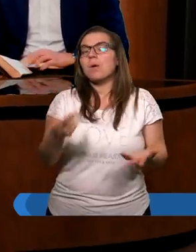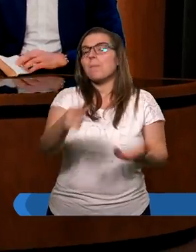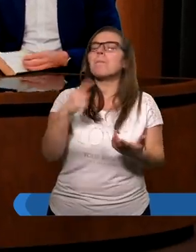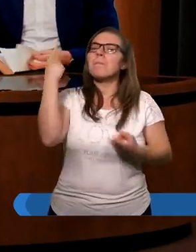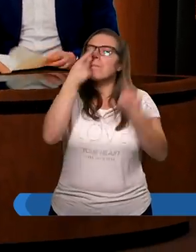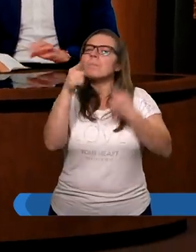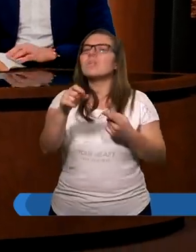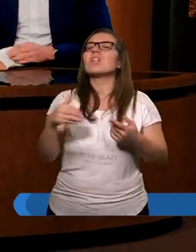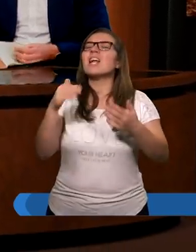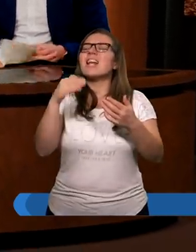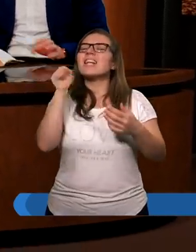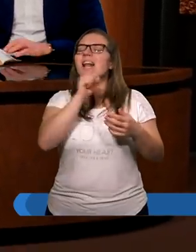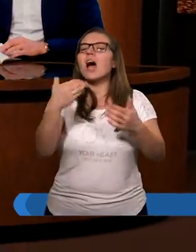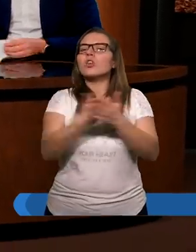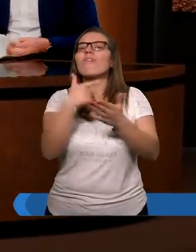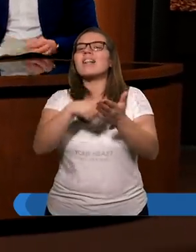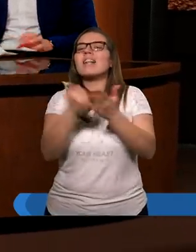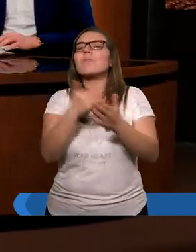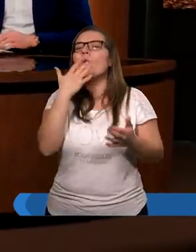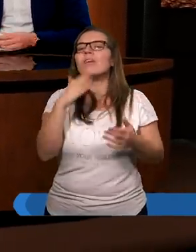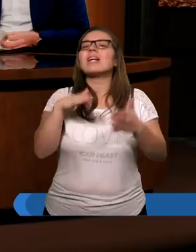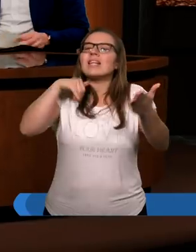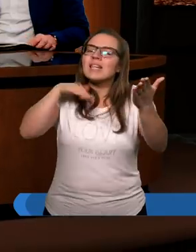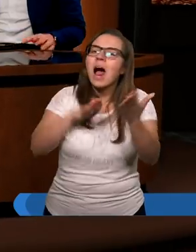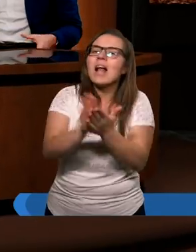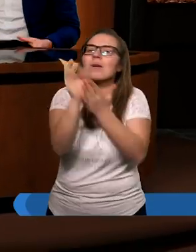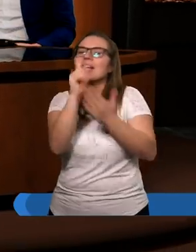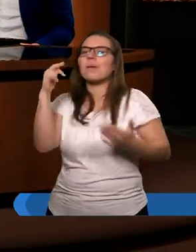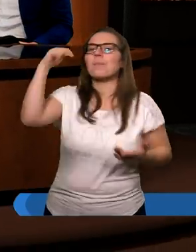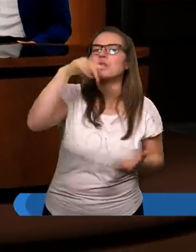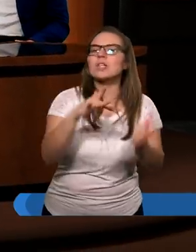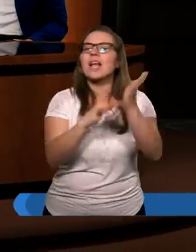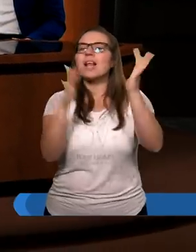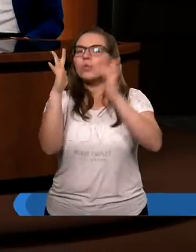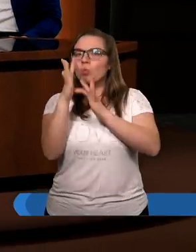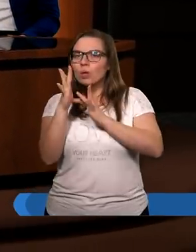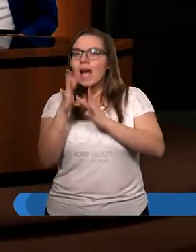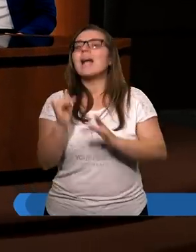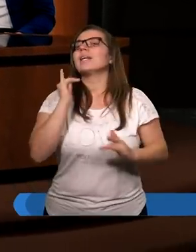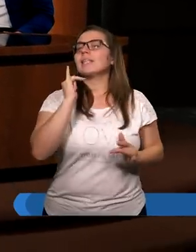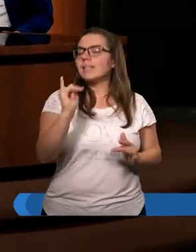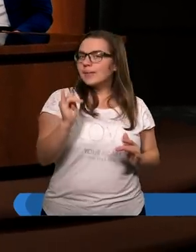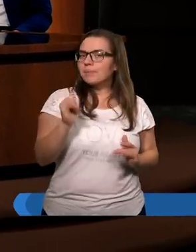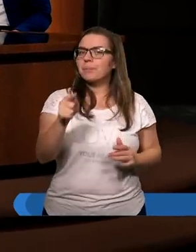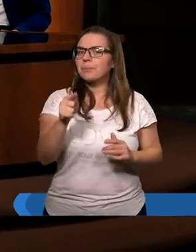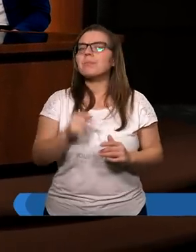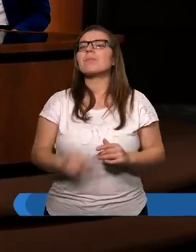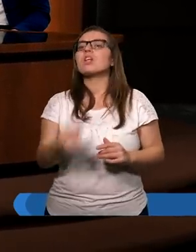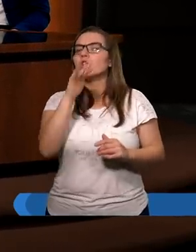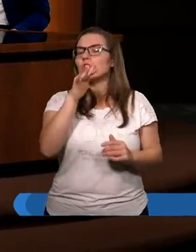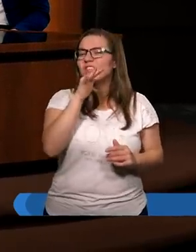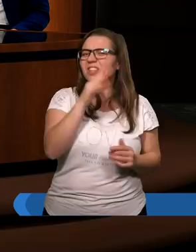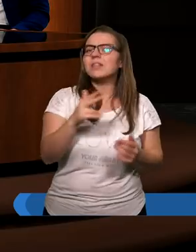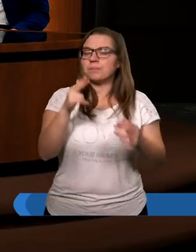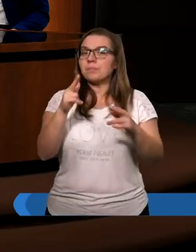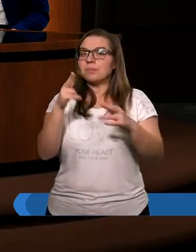Era nowotestamentowa zaczęła się wraz z przyjściem Jezusa. I Żydzi,